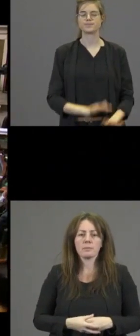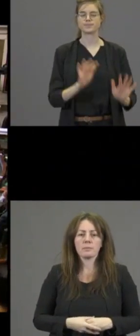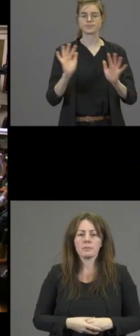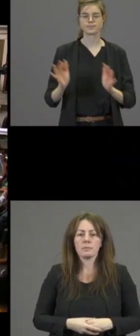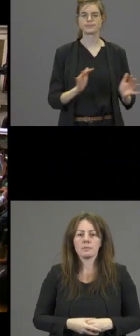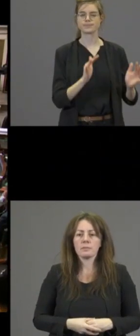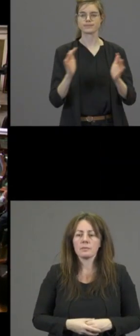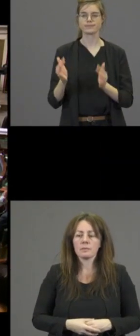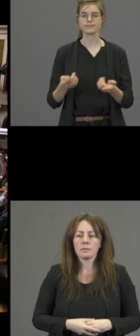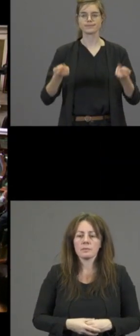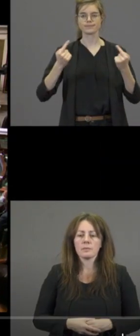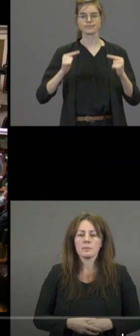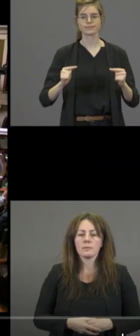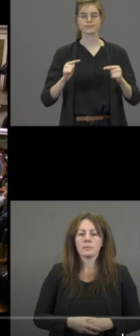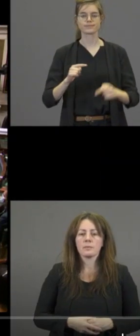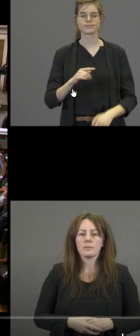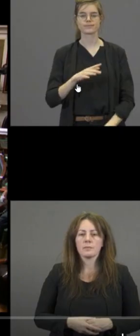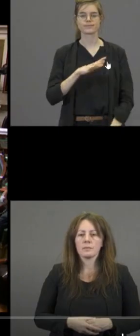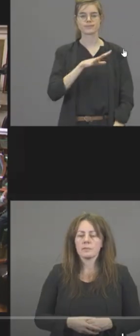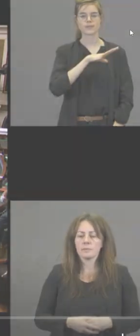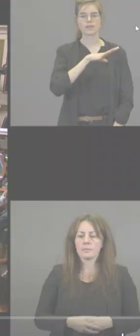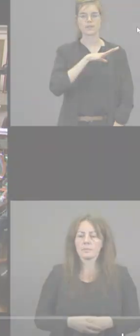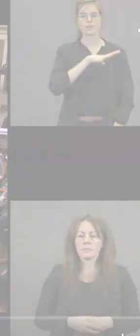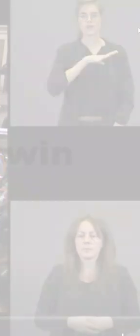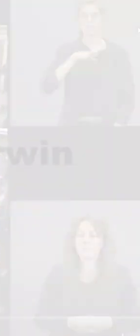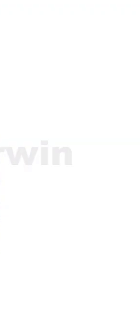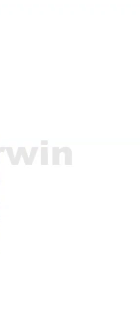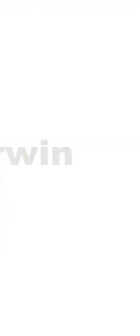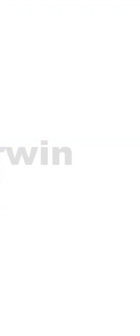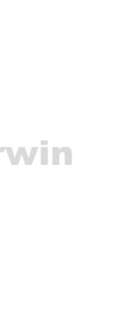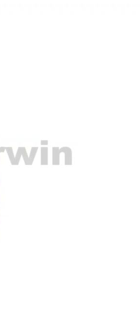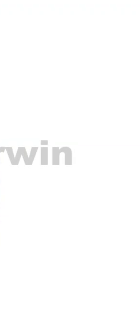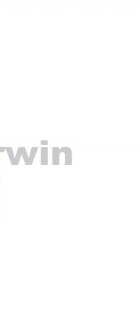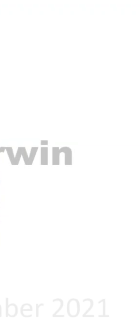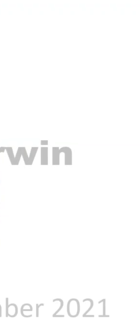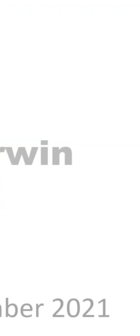Voor de volgende repliek, mevrouw Van Peepen.